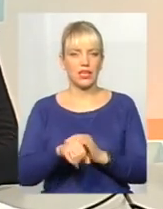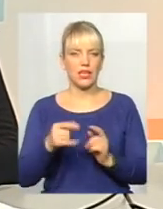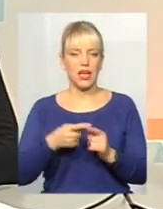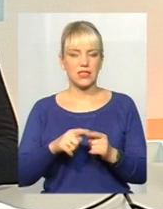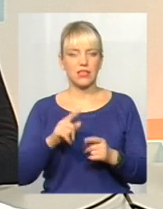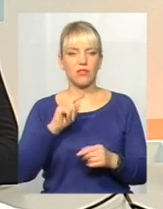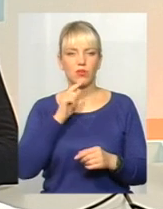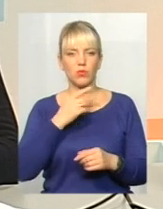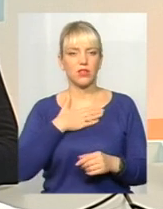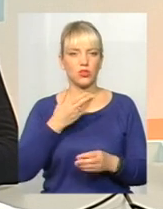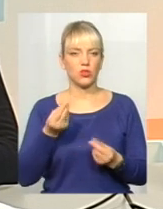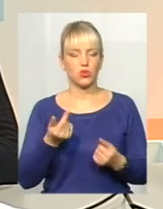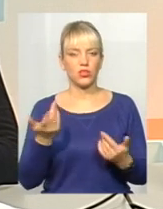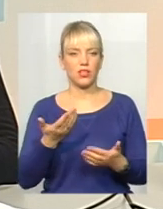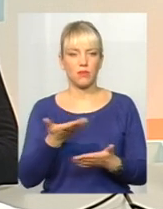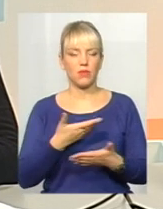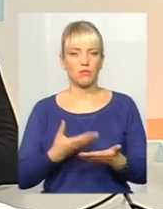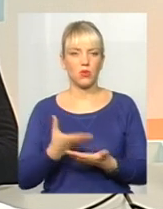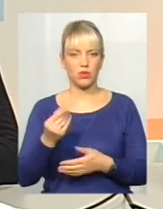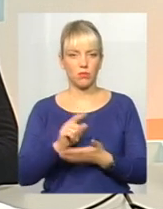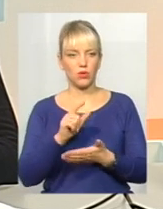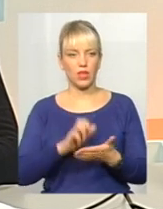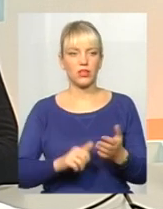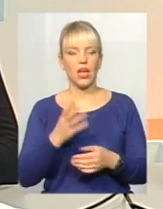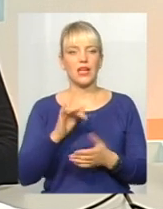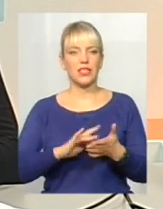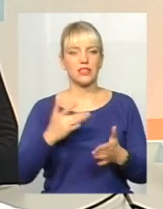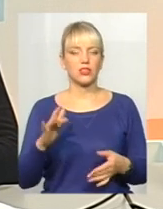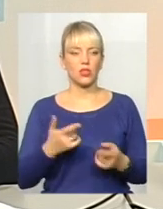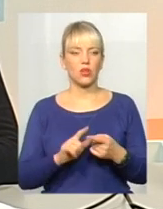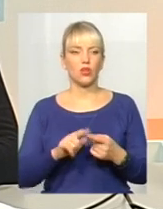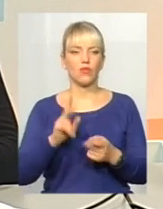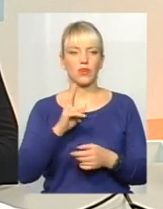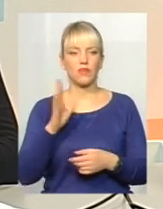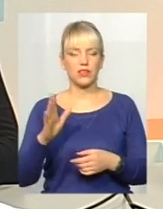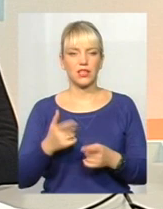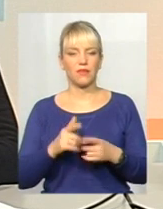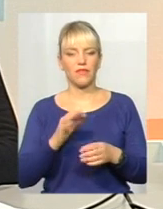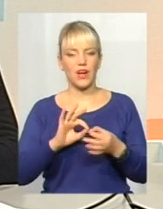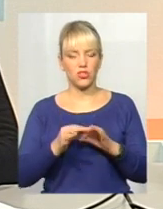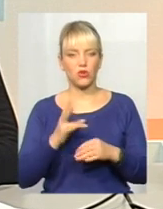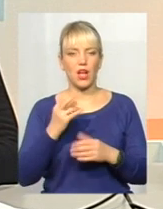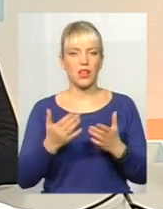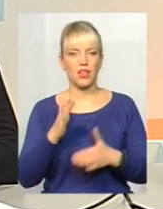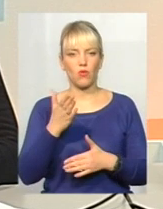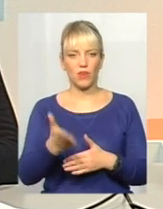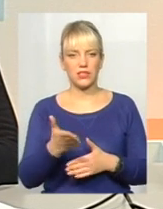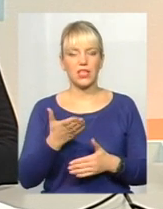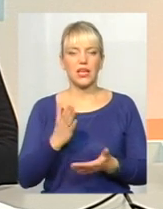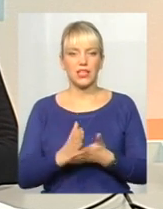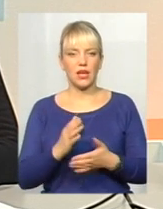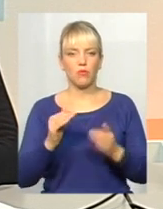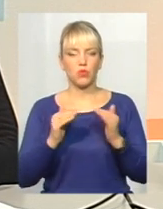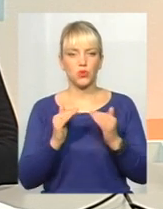гроші, які ми сплочуємо податки. І інше, це також скло. Тобто в квартирі, як завжди, буде складно, але якщо є у вас будинок, то